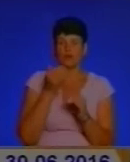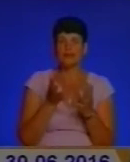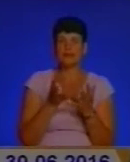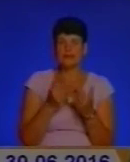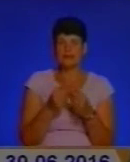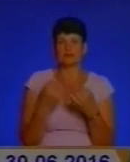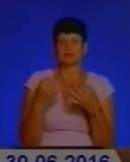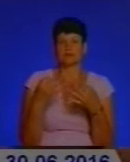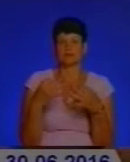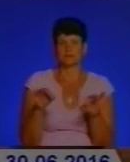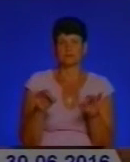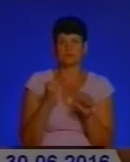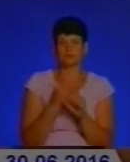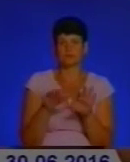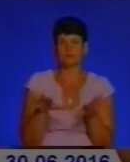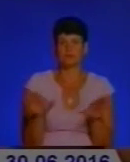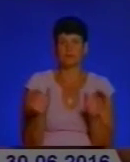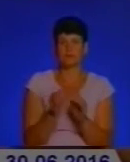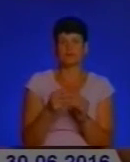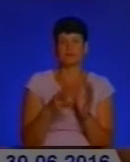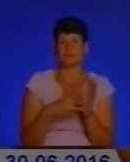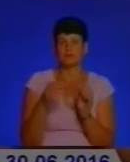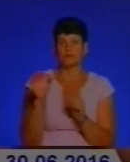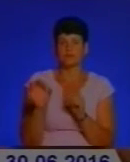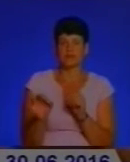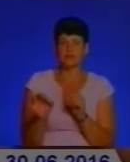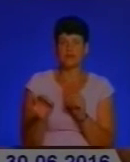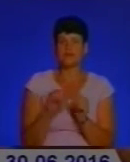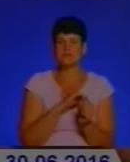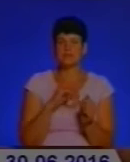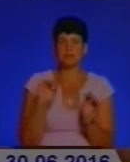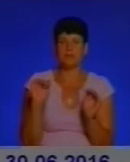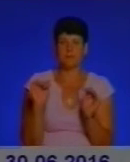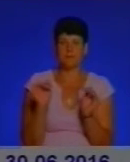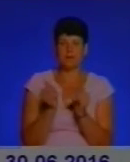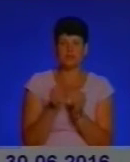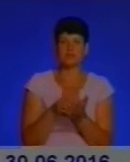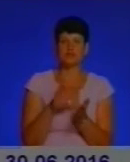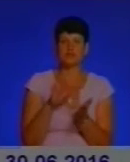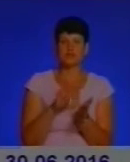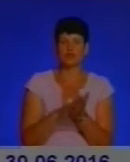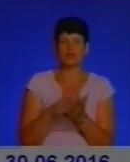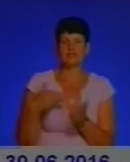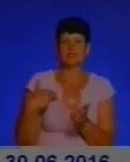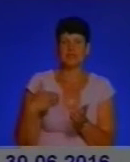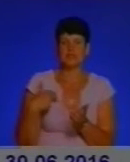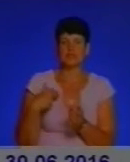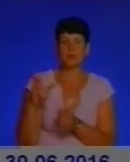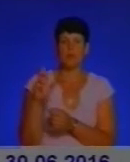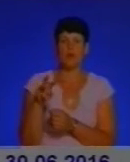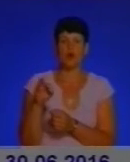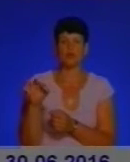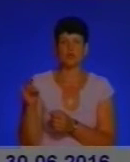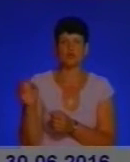14%. За даними статистики, найбільше претендентів на одну вакансію зареєстровано у Заліщицькому, Минастирийському,